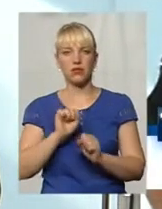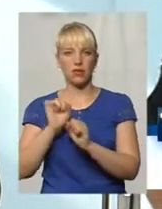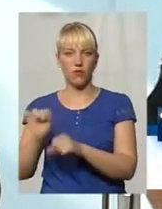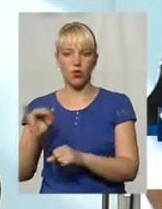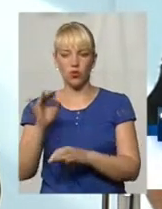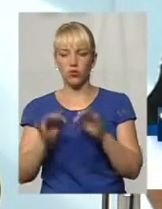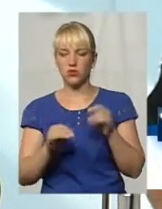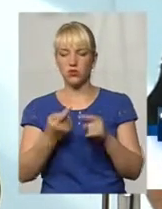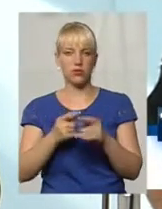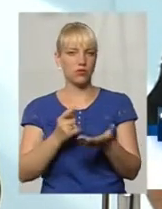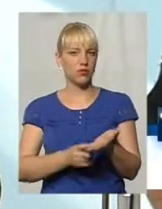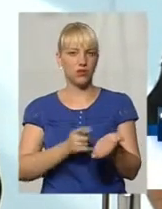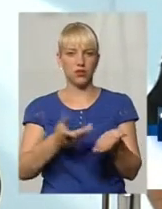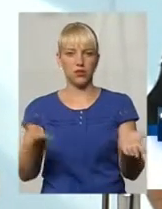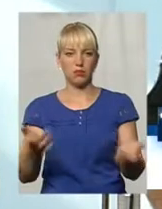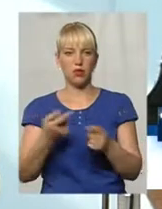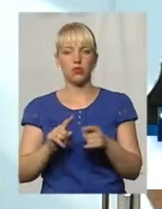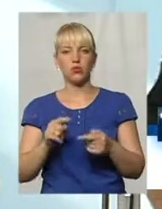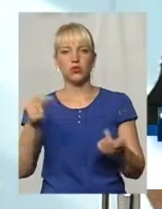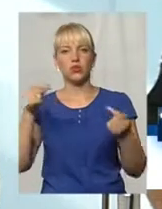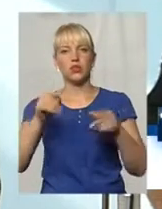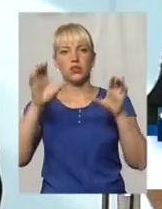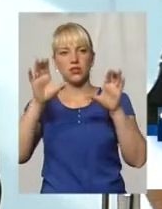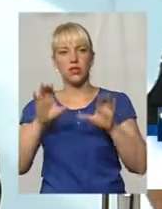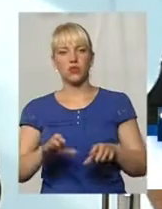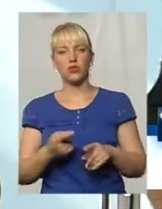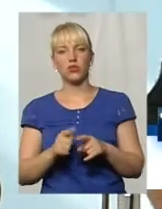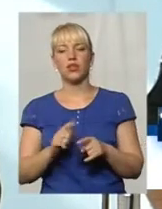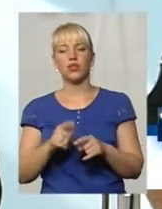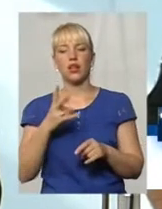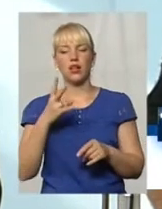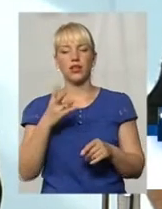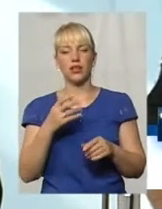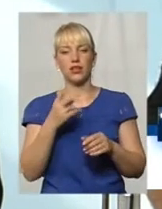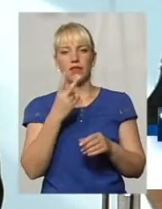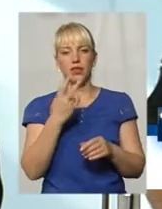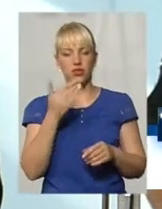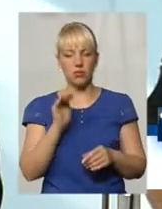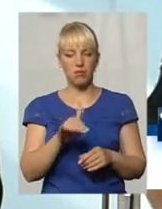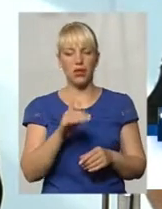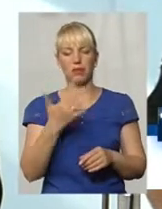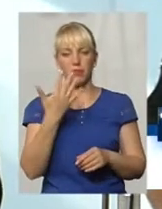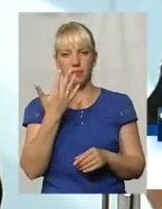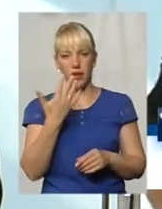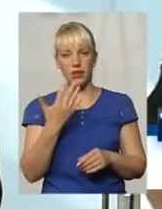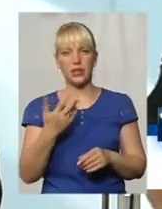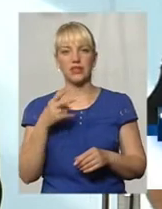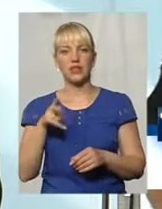Хмельницького місцевого суду не підтвердився, так як, згідно чинного законодавства, діючи на той, на 2005-2007 роки, я розумію, що він